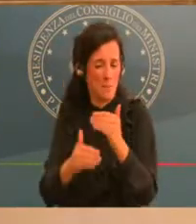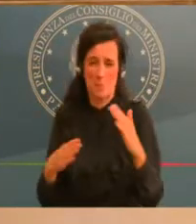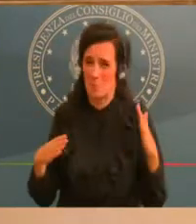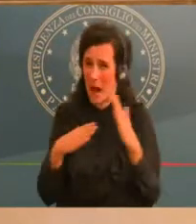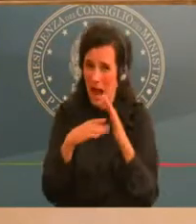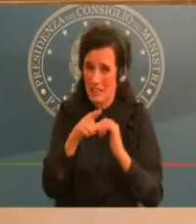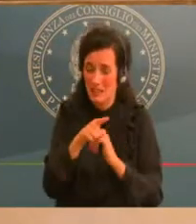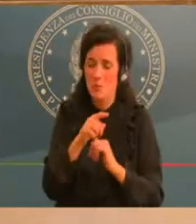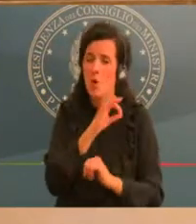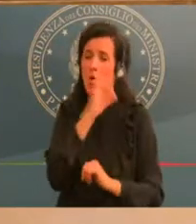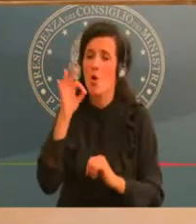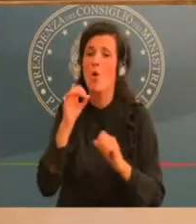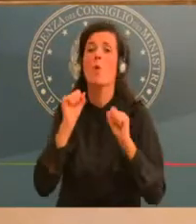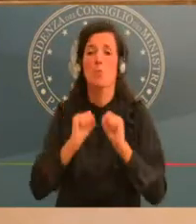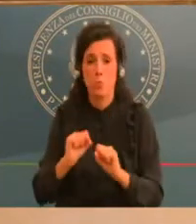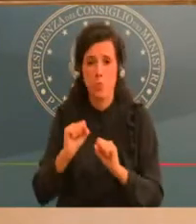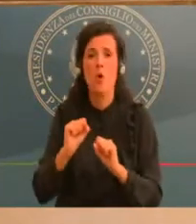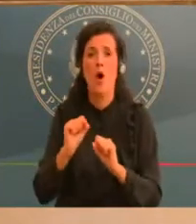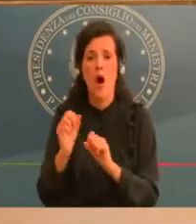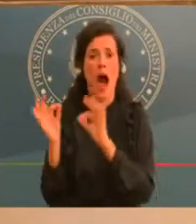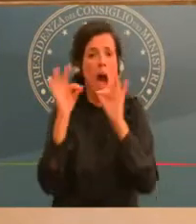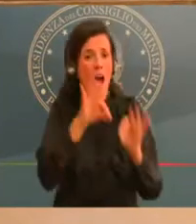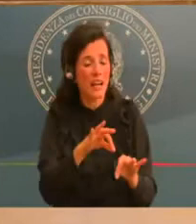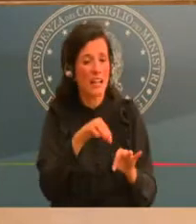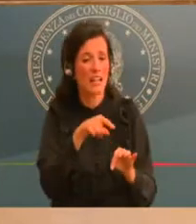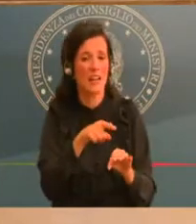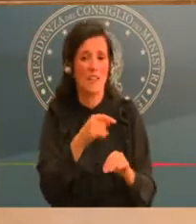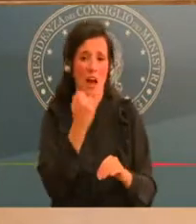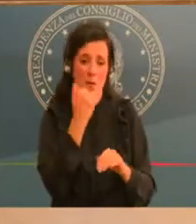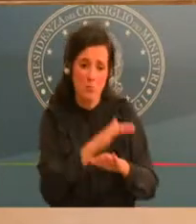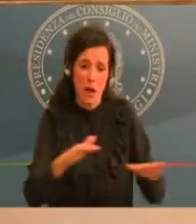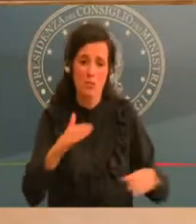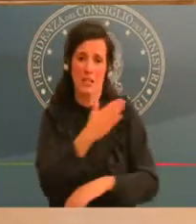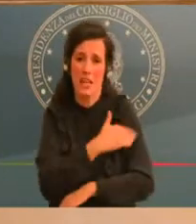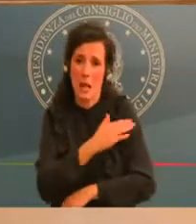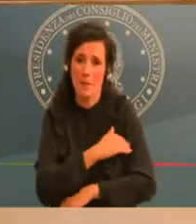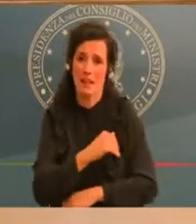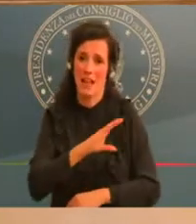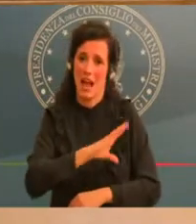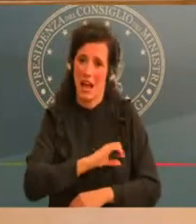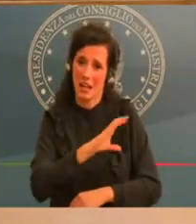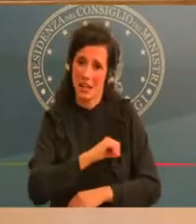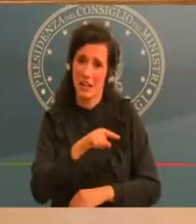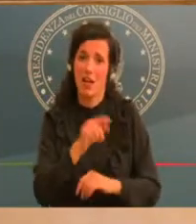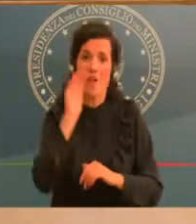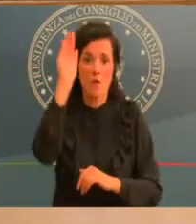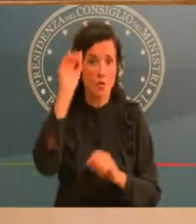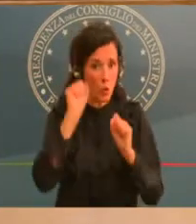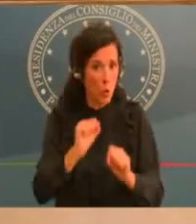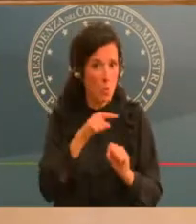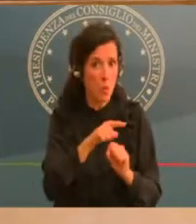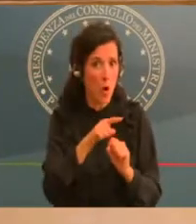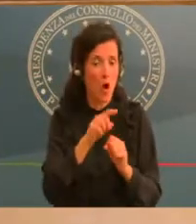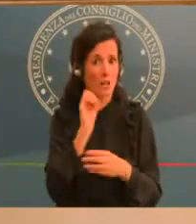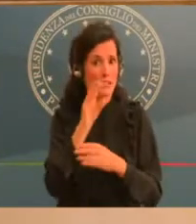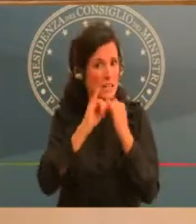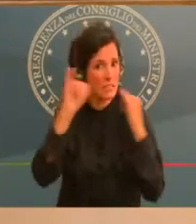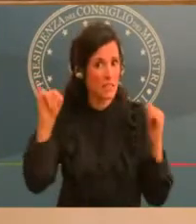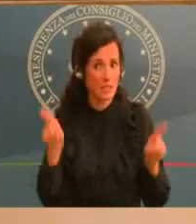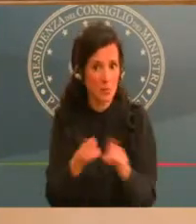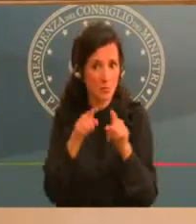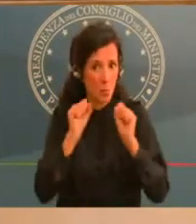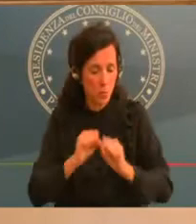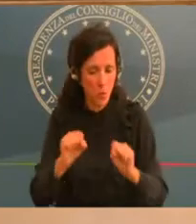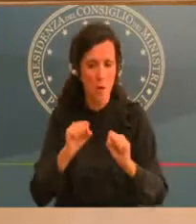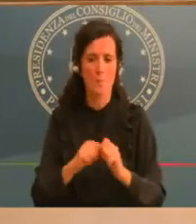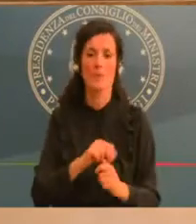in futuro una terza domanda più politica ha parlato del tavolo con la maggioranza che si riunirà domani le cose